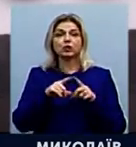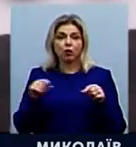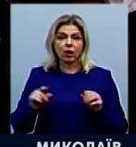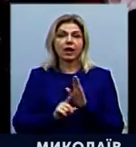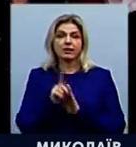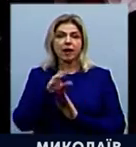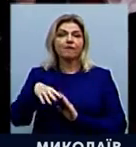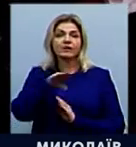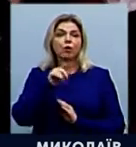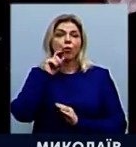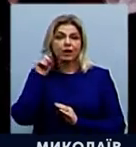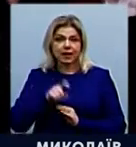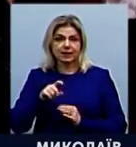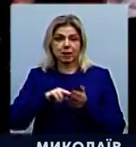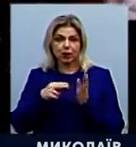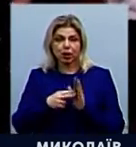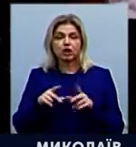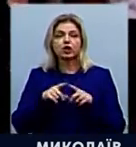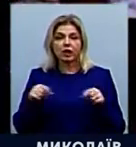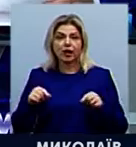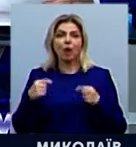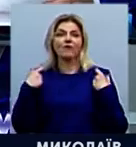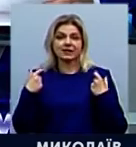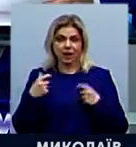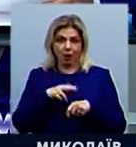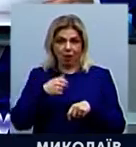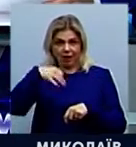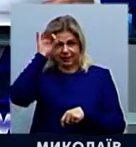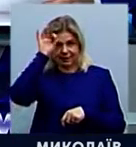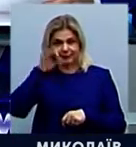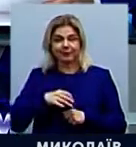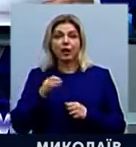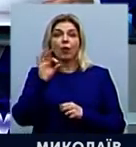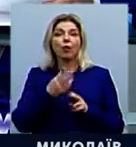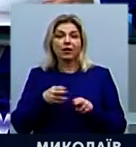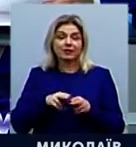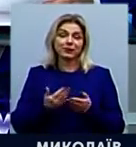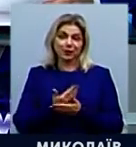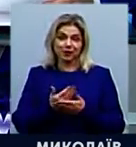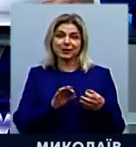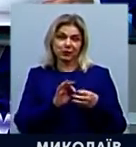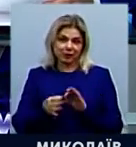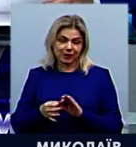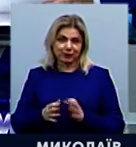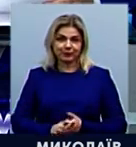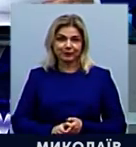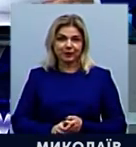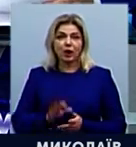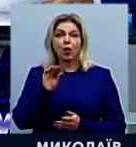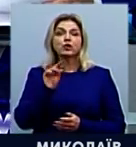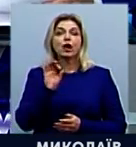всеукраїнський проєкт «Шкільний офіцер поліції». Тож, про ці та інші події більш докладно.